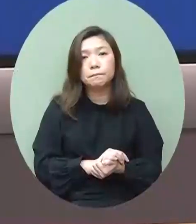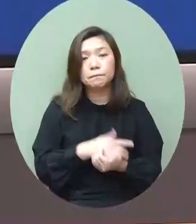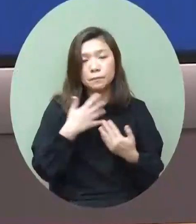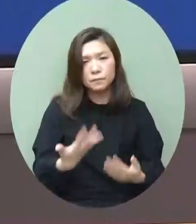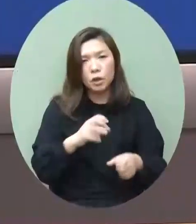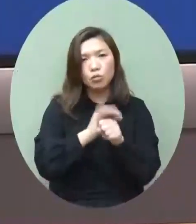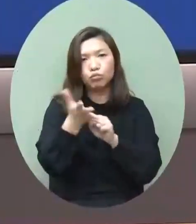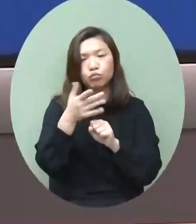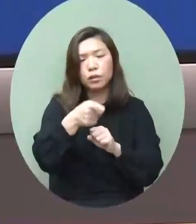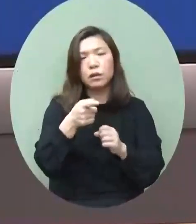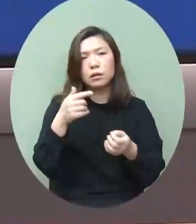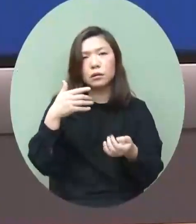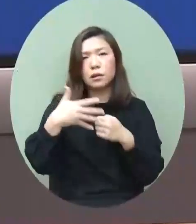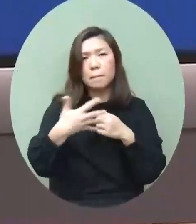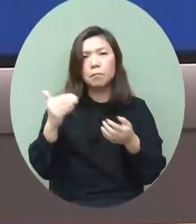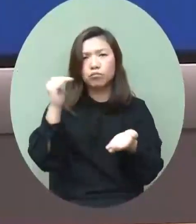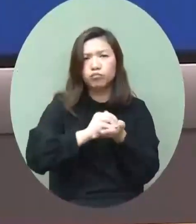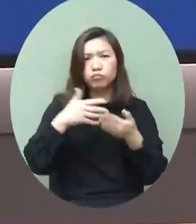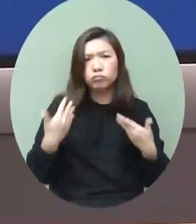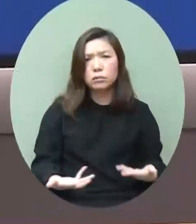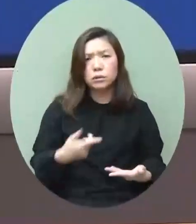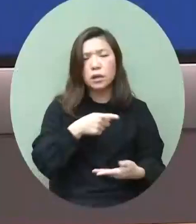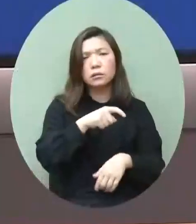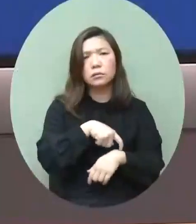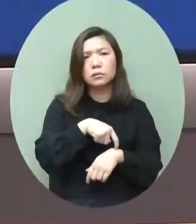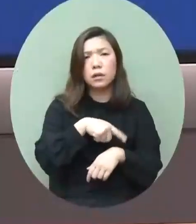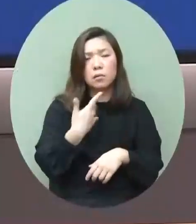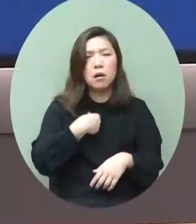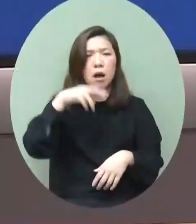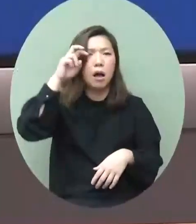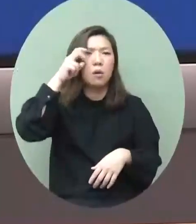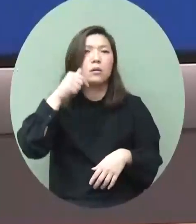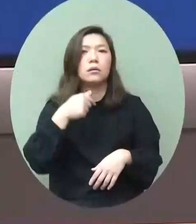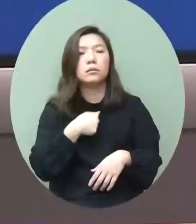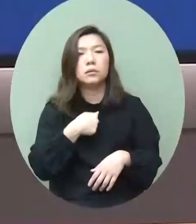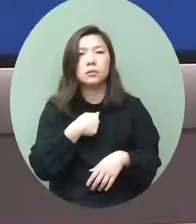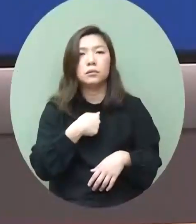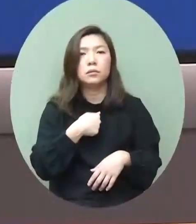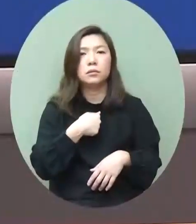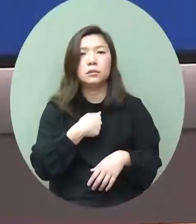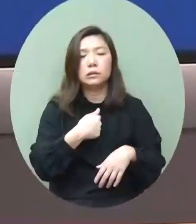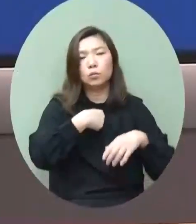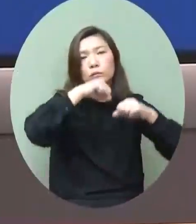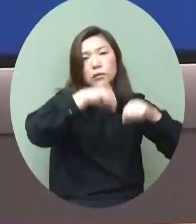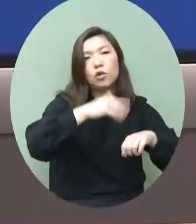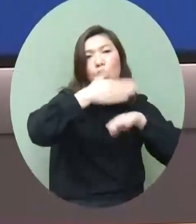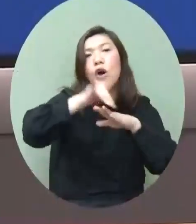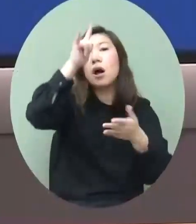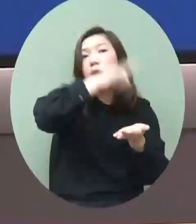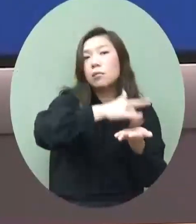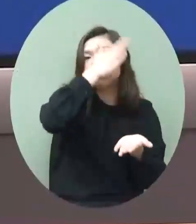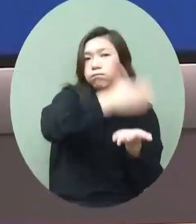現在來到這個階段我們都是要考慮一方面堅守外防輸入